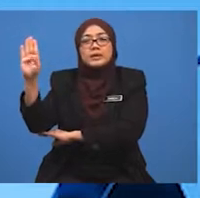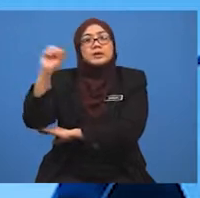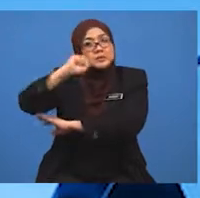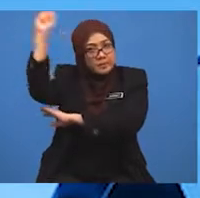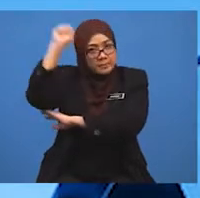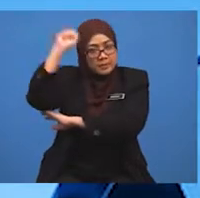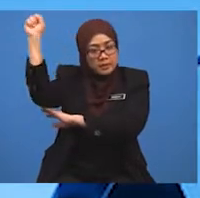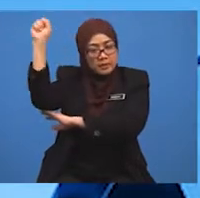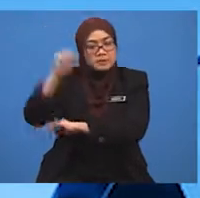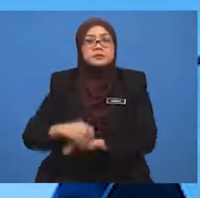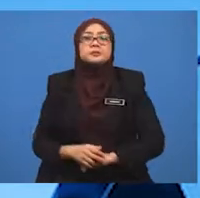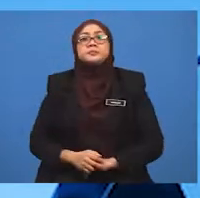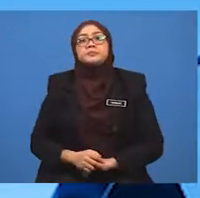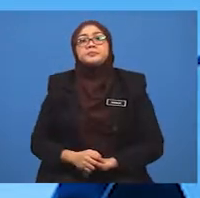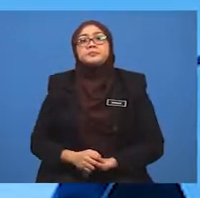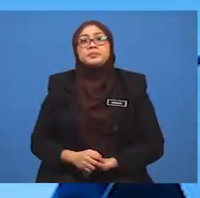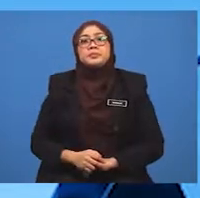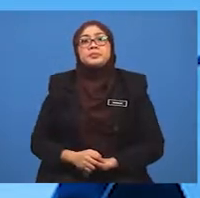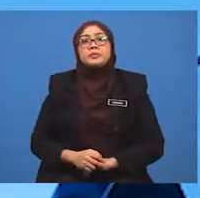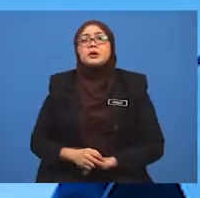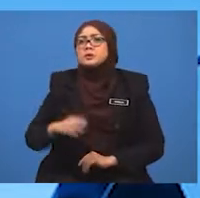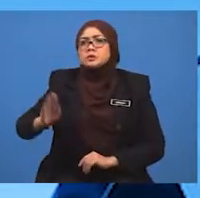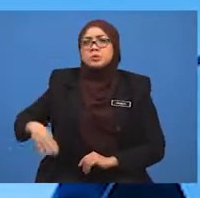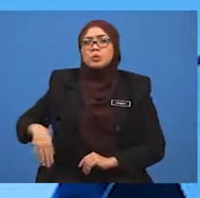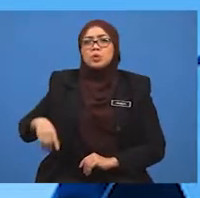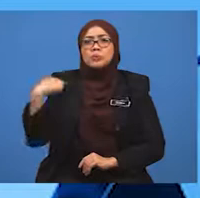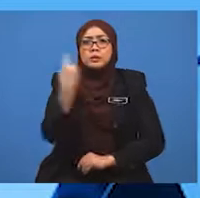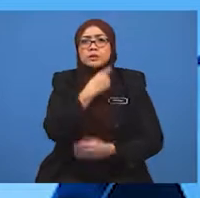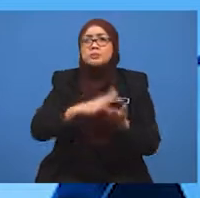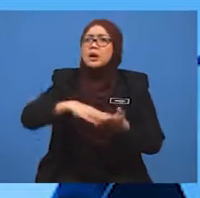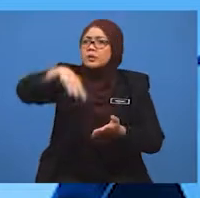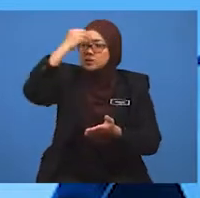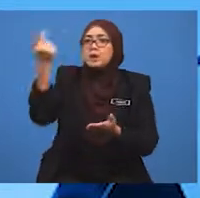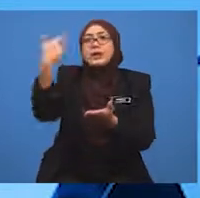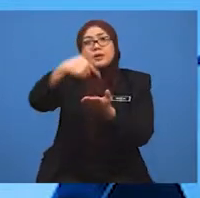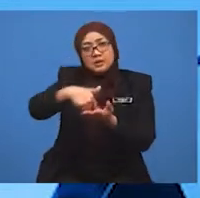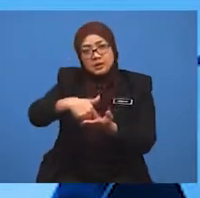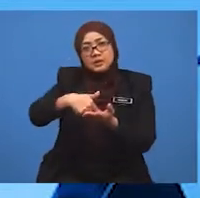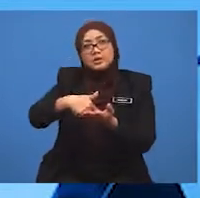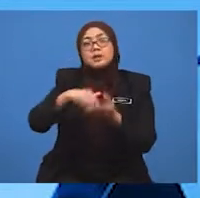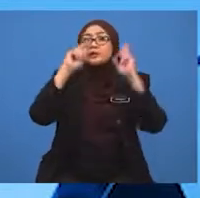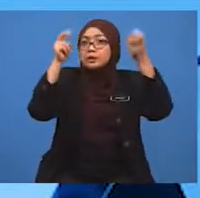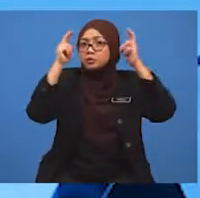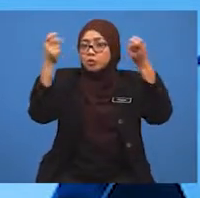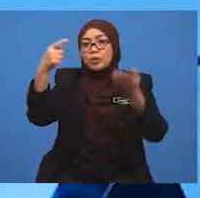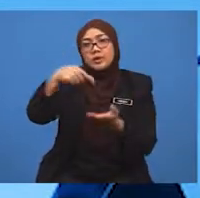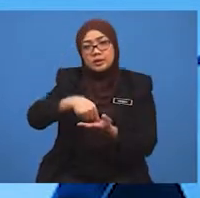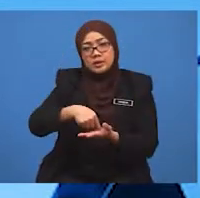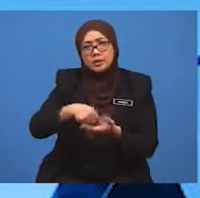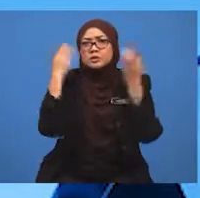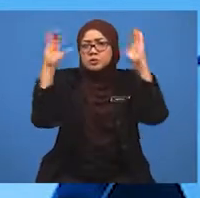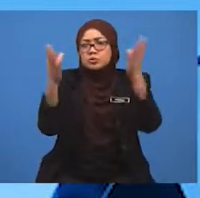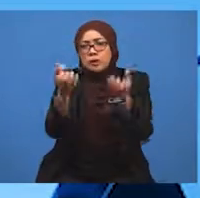kita meneruskan pembelajaran dengan lebih terperinci, cikgu ingin bertanya kepada